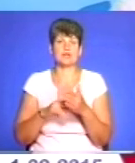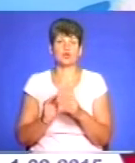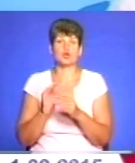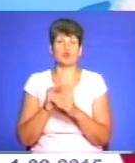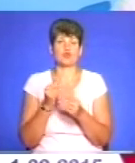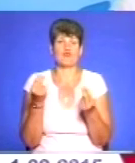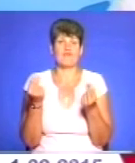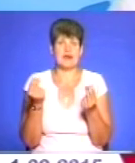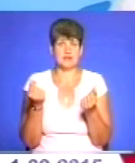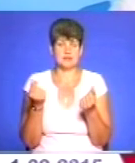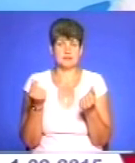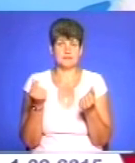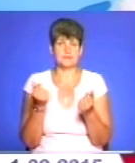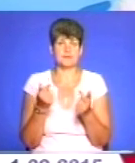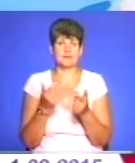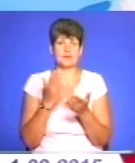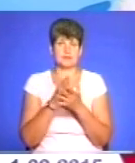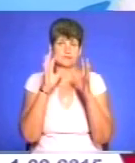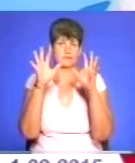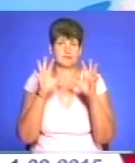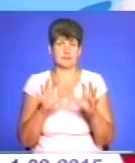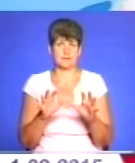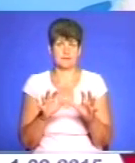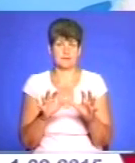вартість, встановлена законодавством.